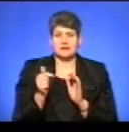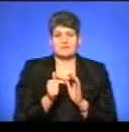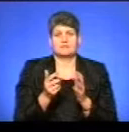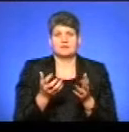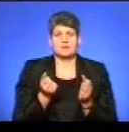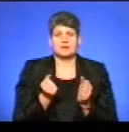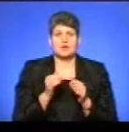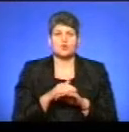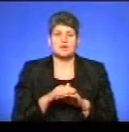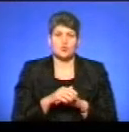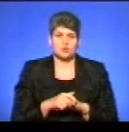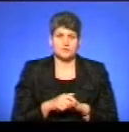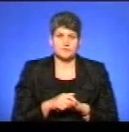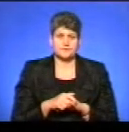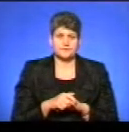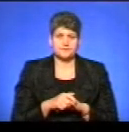до розрахунку.